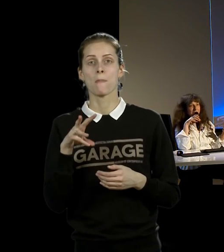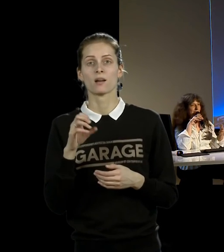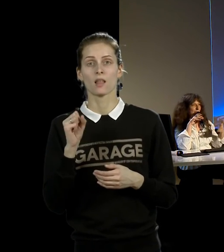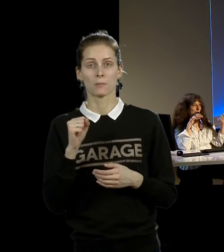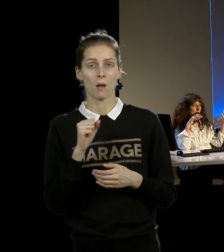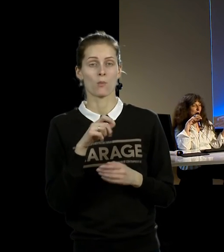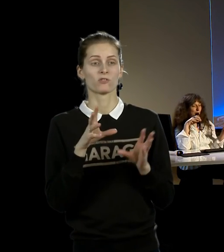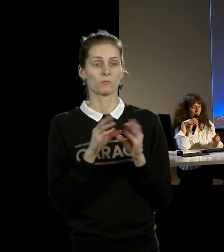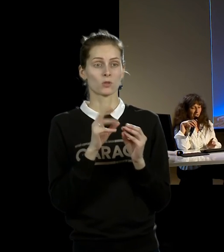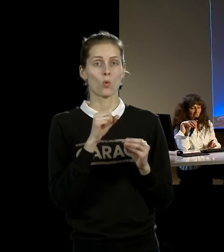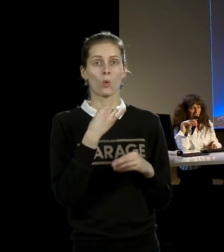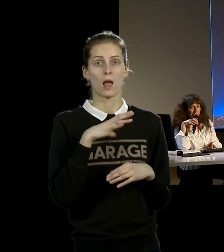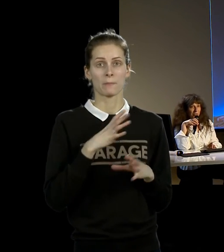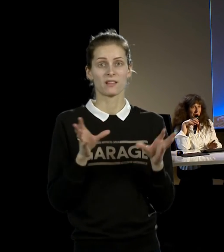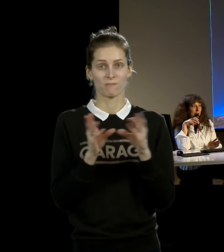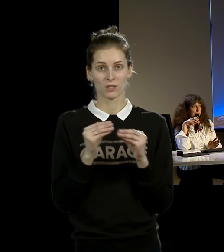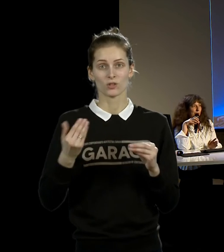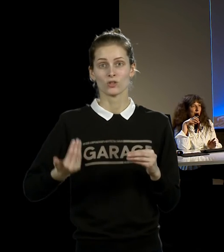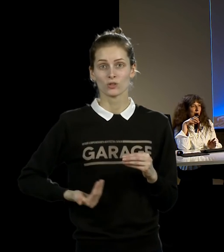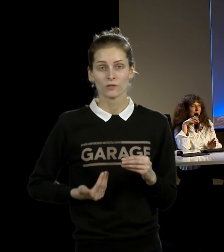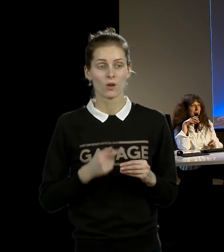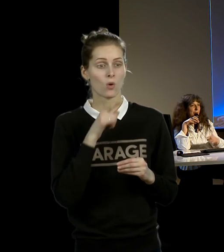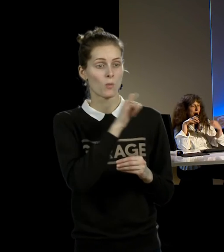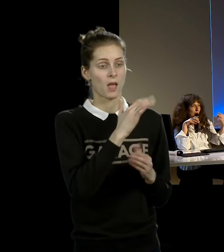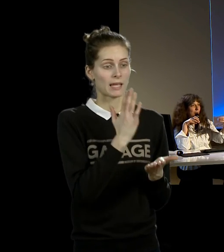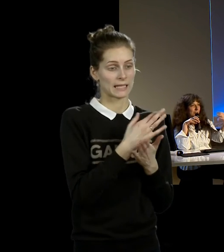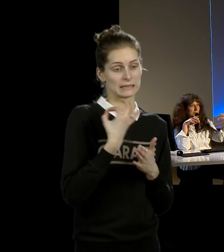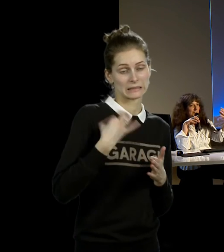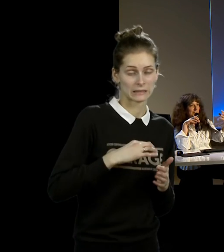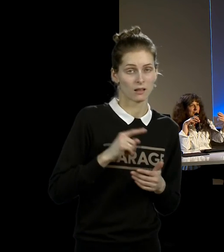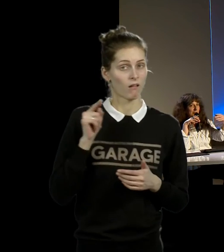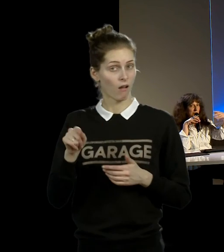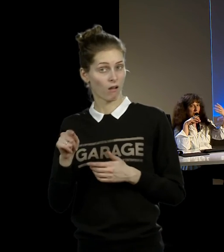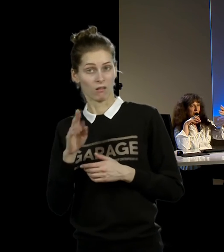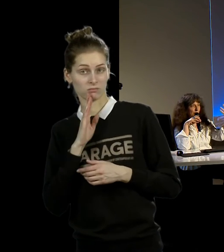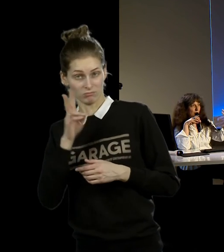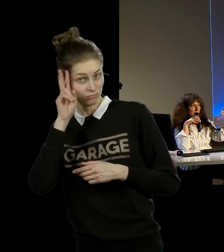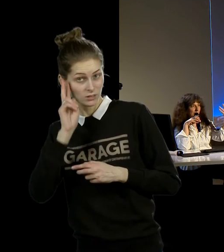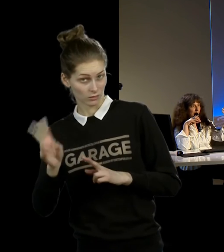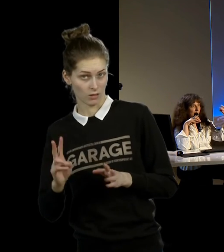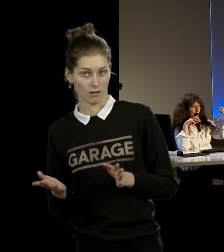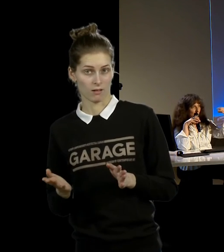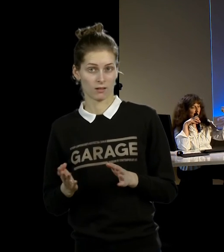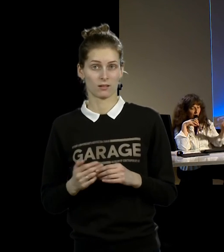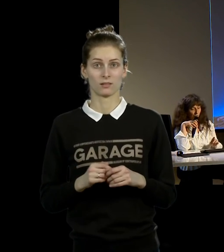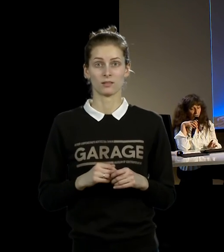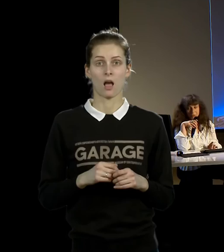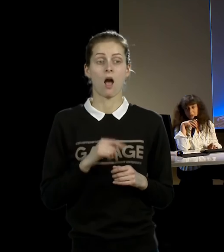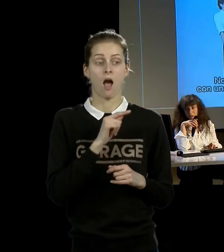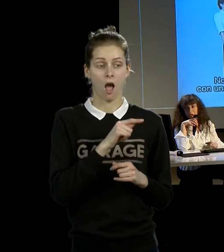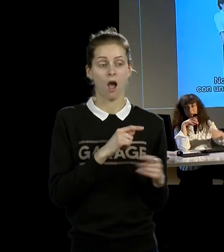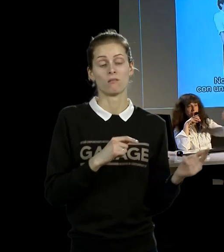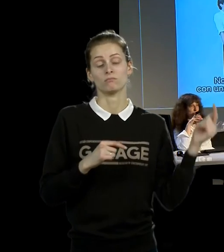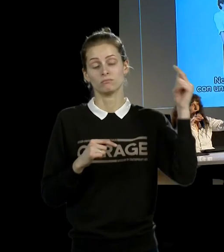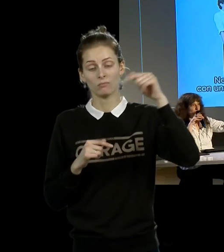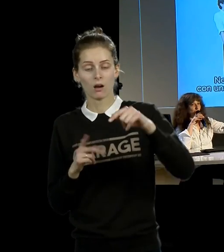взрослый сын, который был невероятно похож на Улая. Именно он в этом спектакле был партнером, Абрамович, по перформансу,